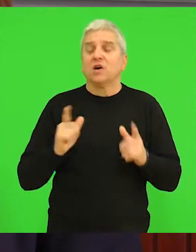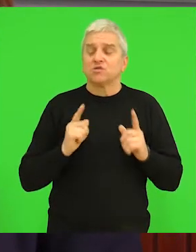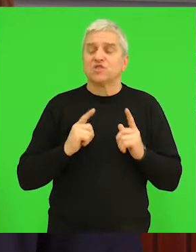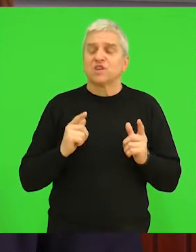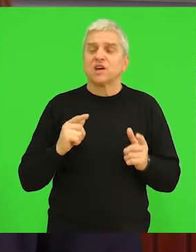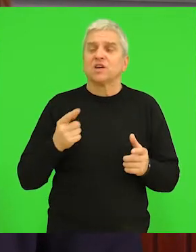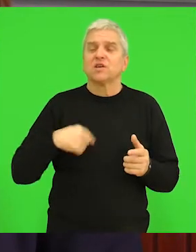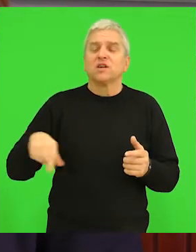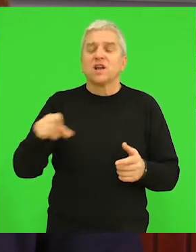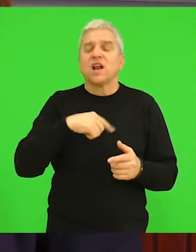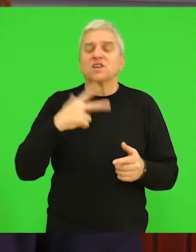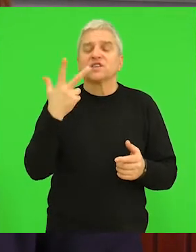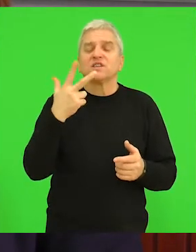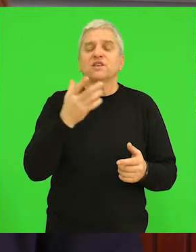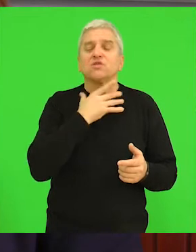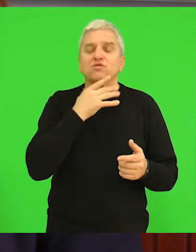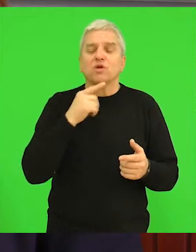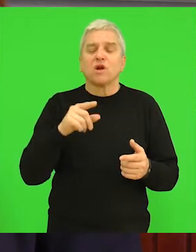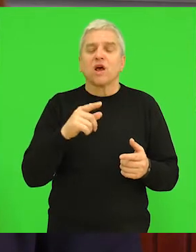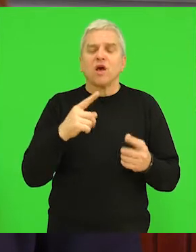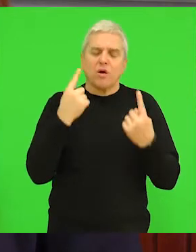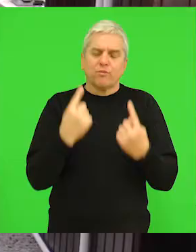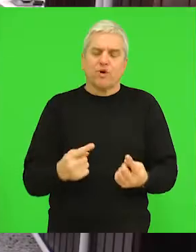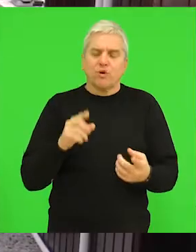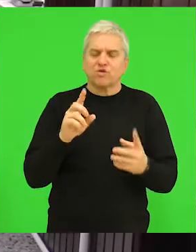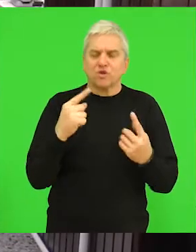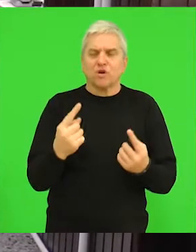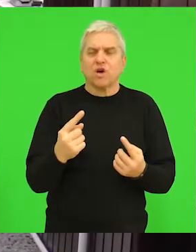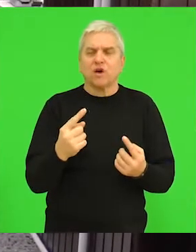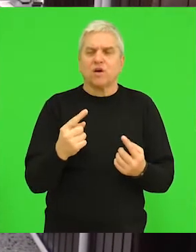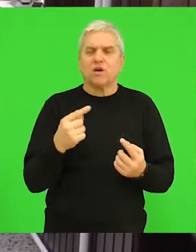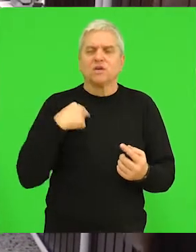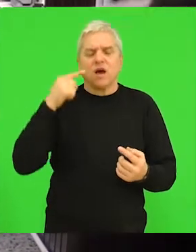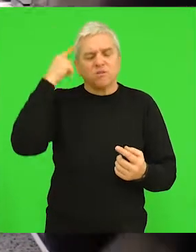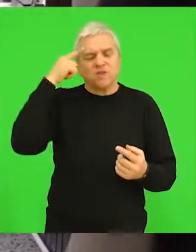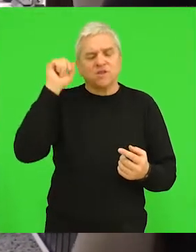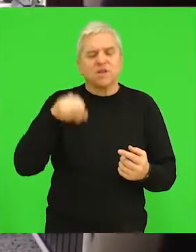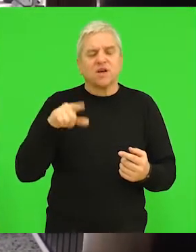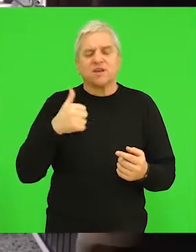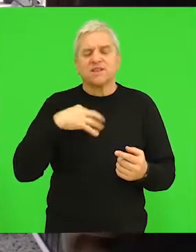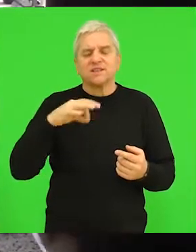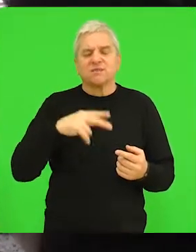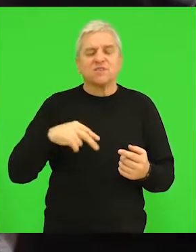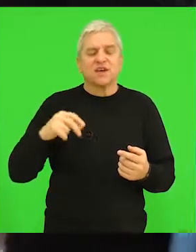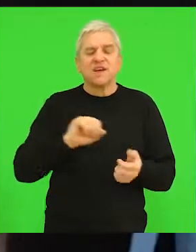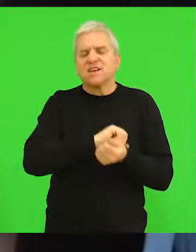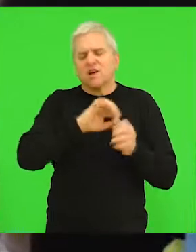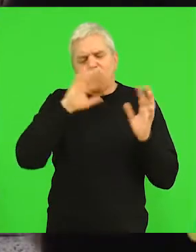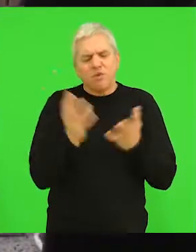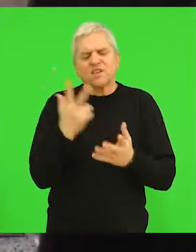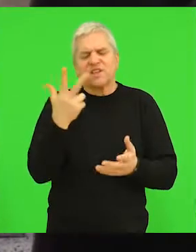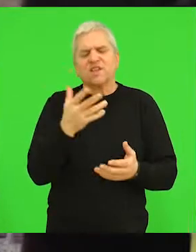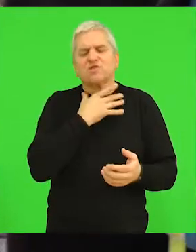da naše tri škole bez problema opstanu, jer smatram da ne samo za svoju, a za sve tri škole